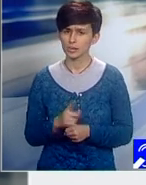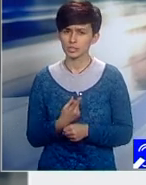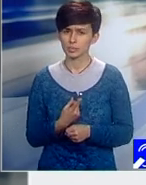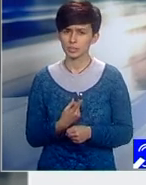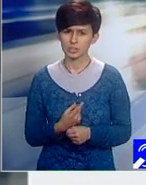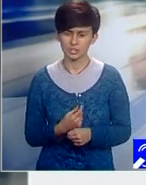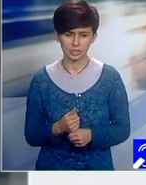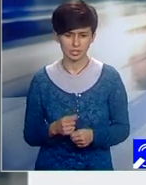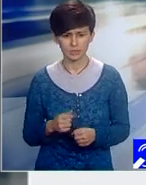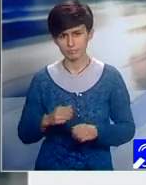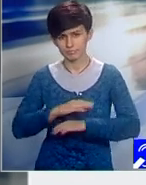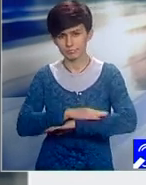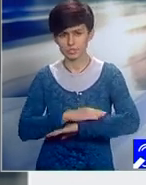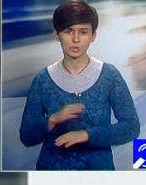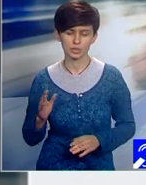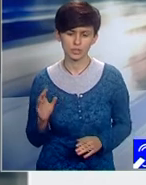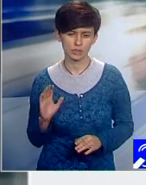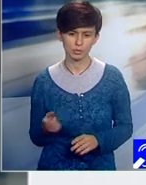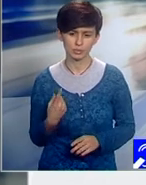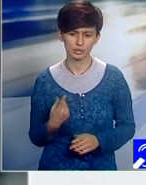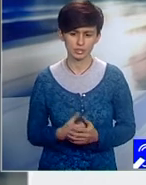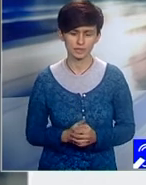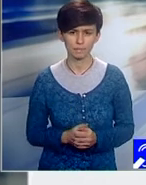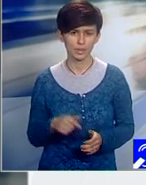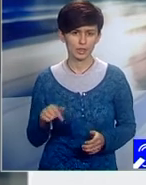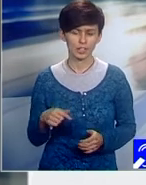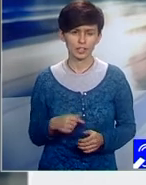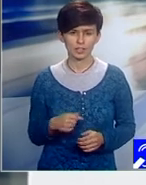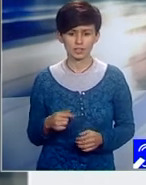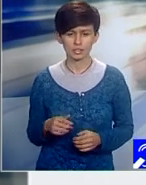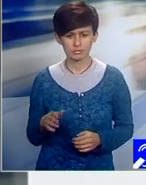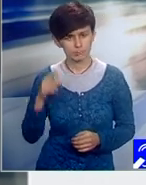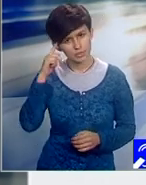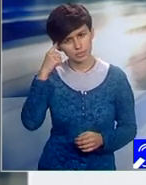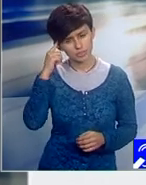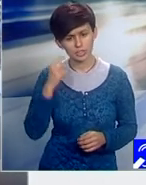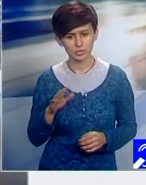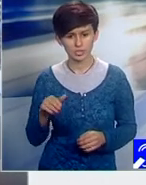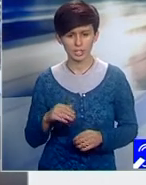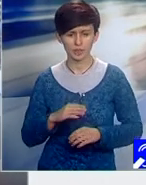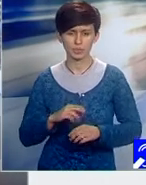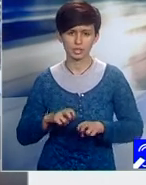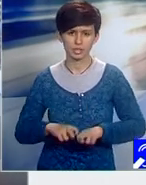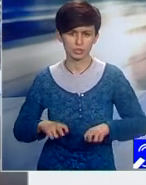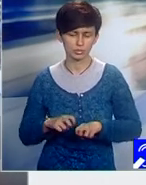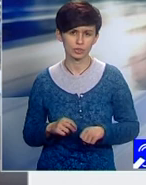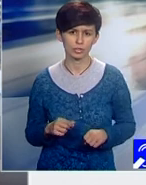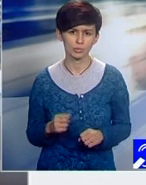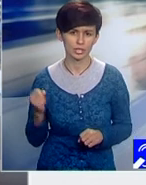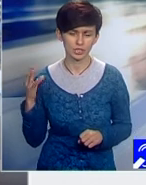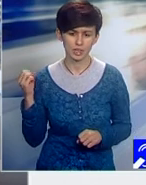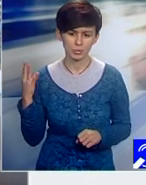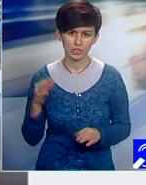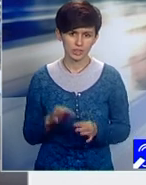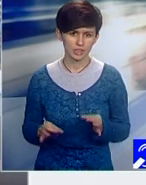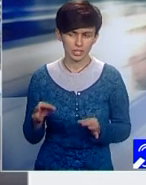vor încerca să acapareze, să stăpânească și să dețină control, prin financiar, prin politic financiar, asupra,